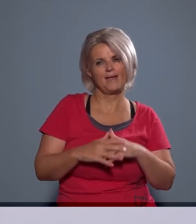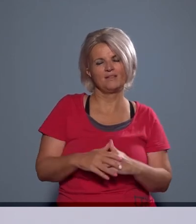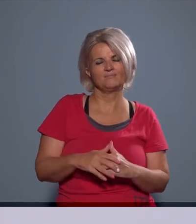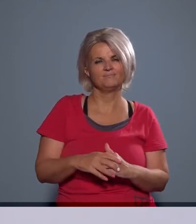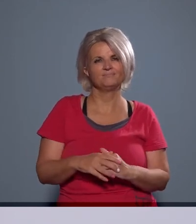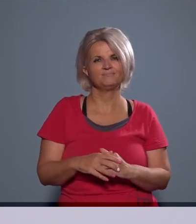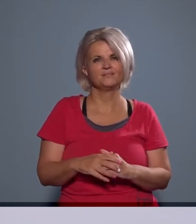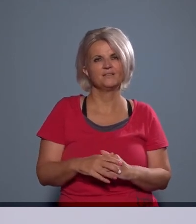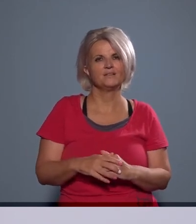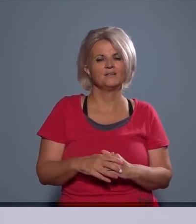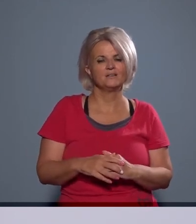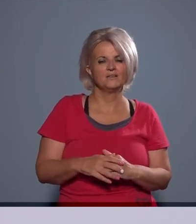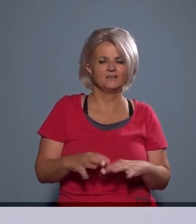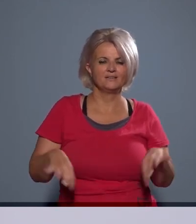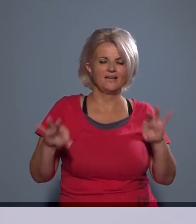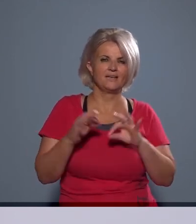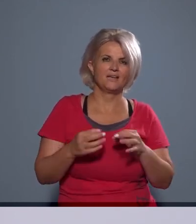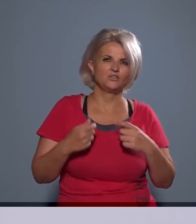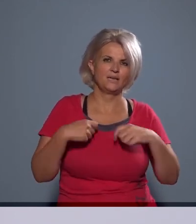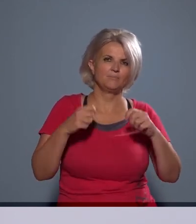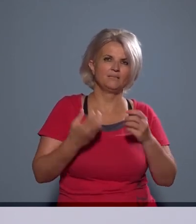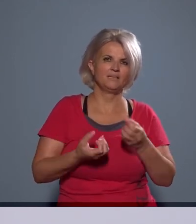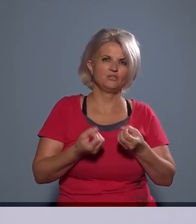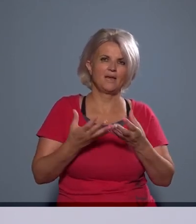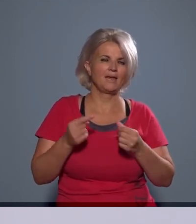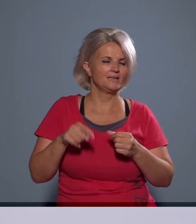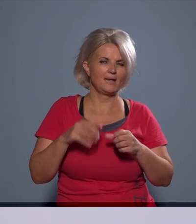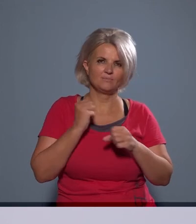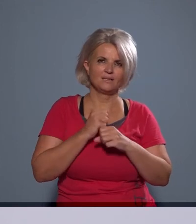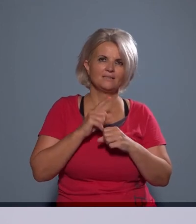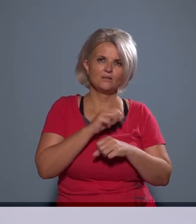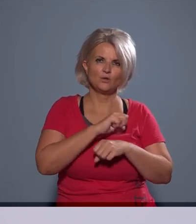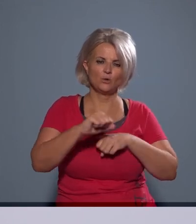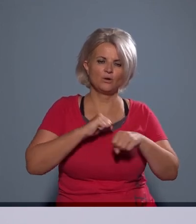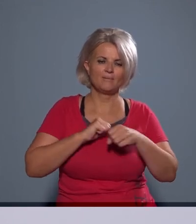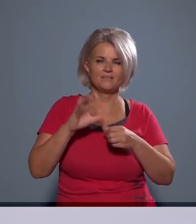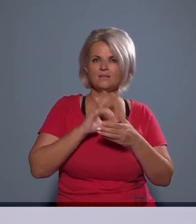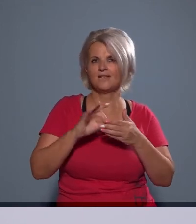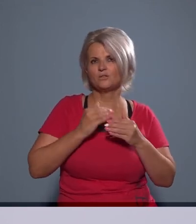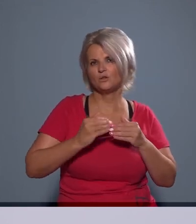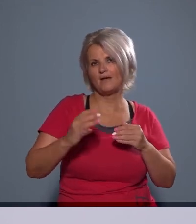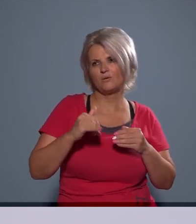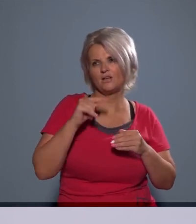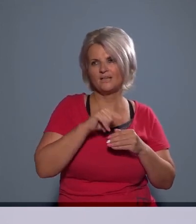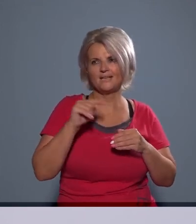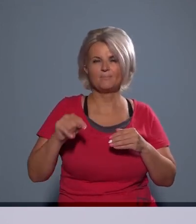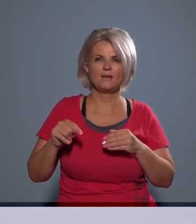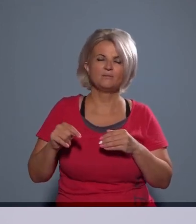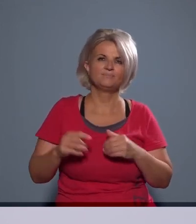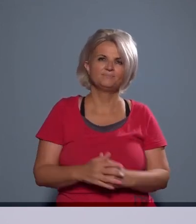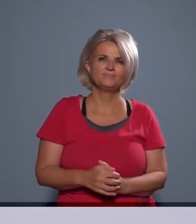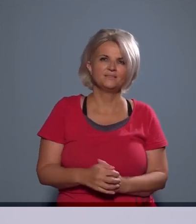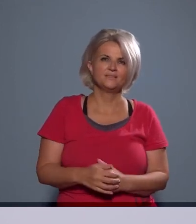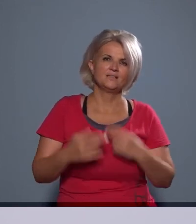már a teljes építési engedély nem is itt születik, de azért az önkormányzat, illetve a jegyző továbbra is ezekben a